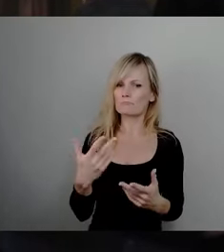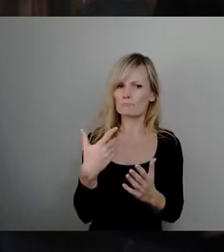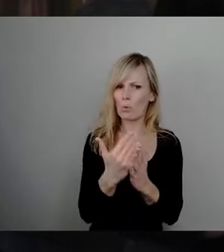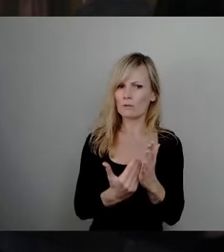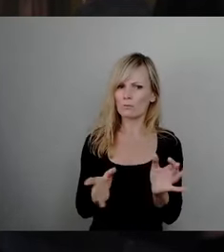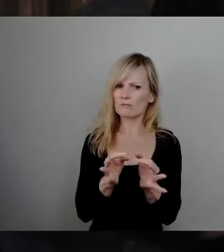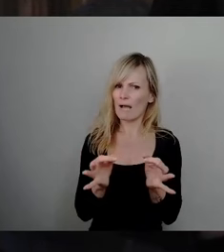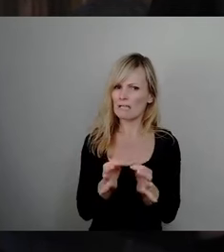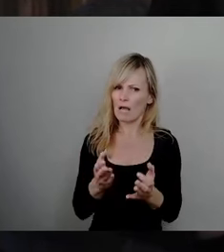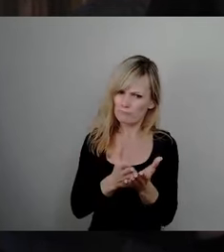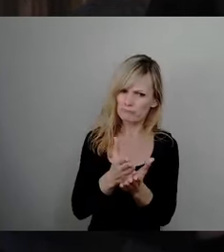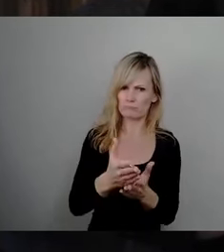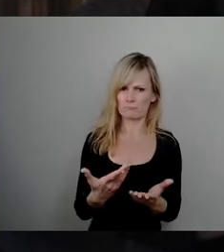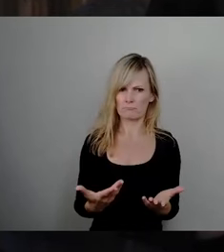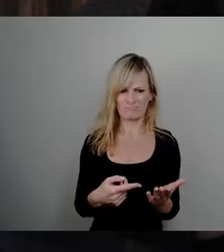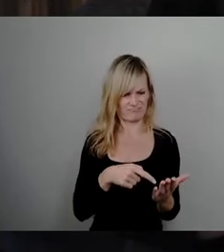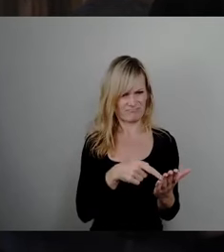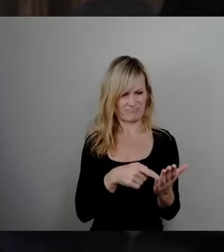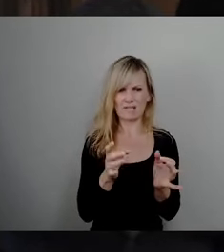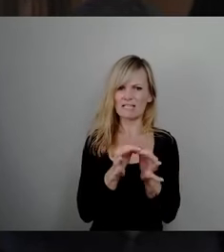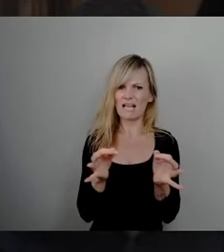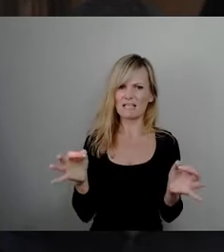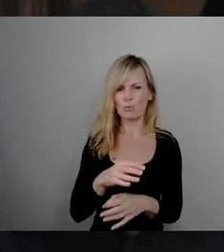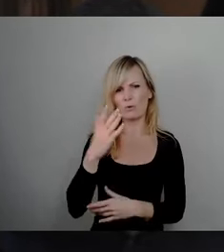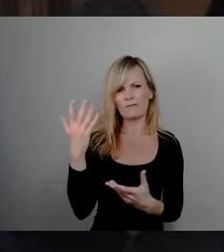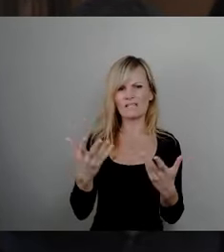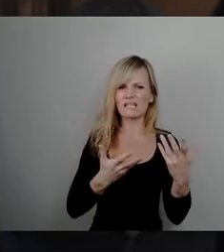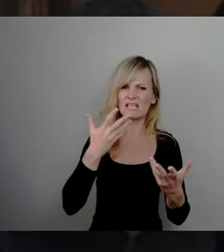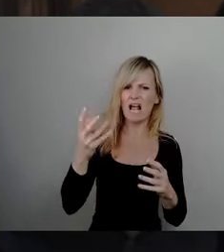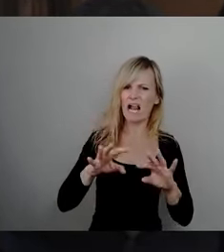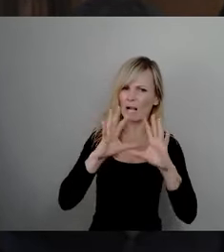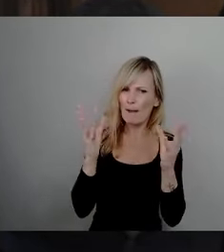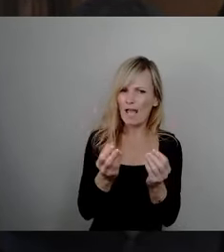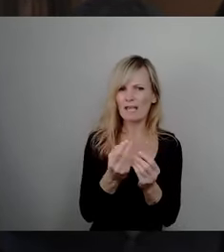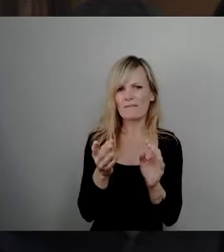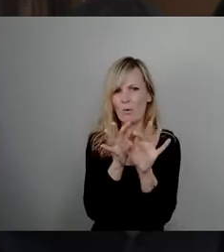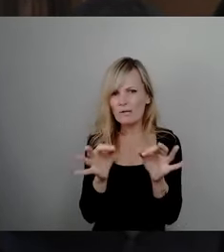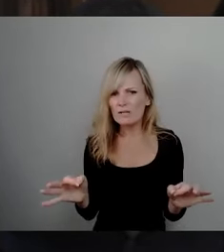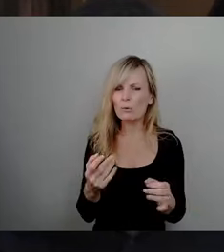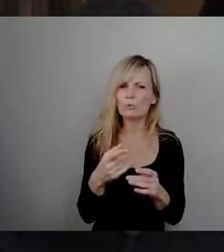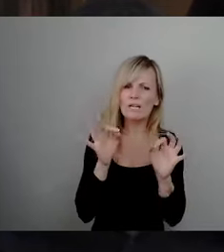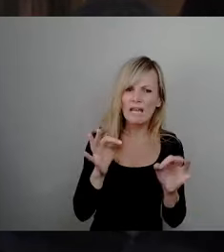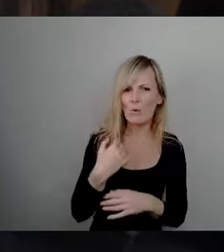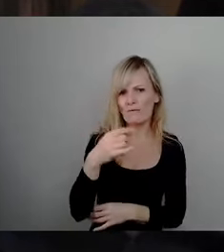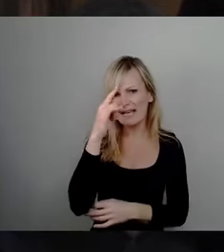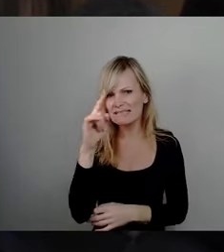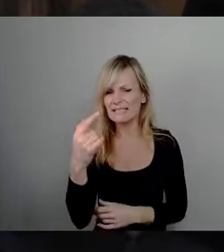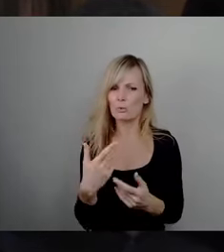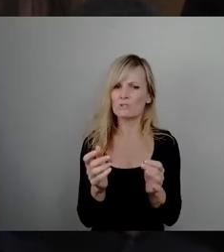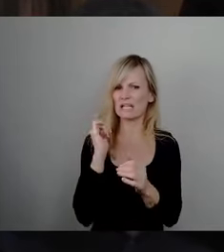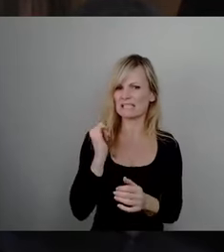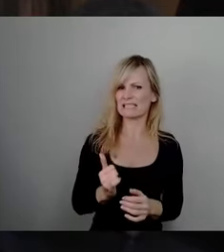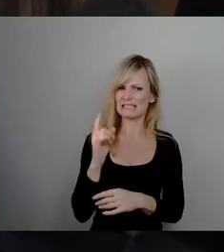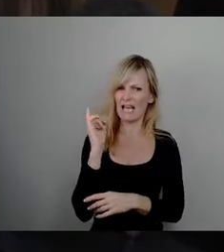zu abstrakt gefassten Satzungen und Verordnungen oder an Dienstanweisungen? Da wäre ich Ihnen sehr dankbar, wenn Sie